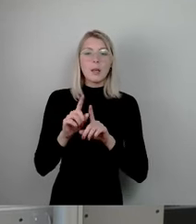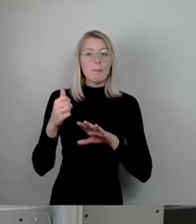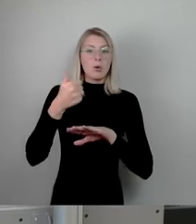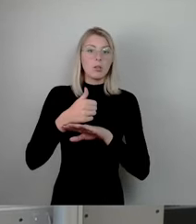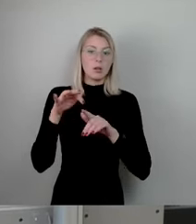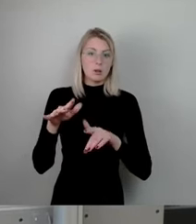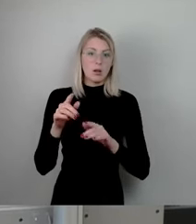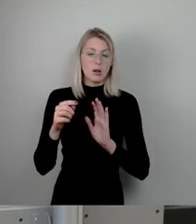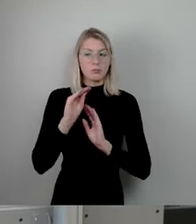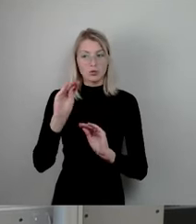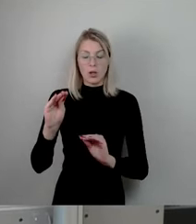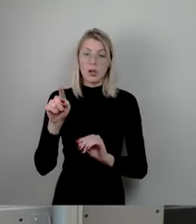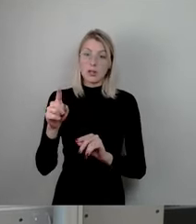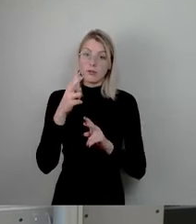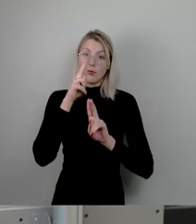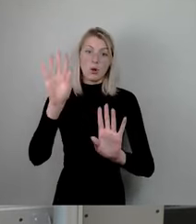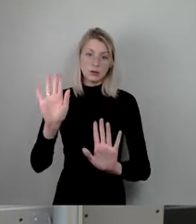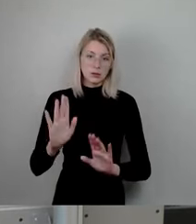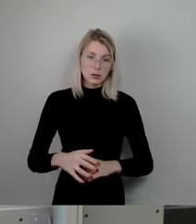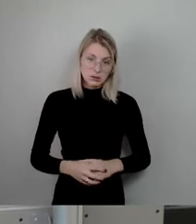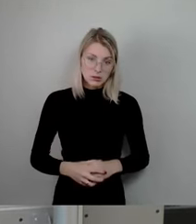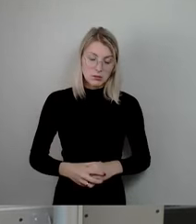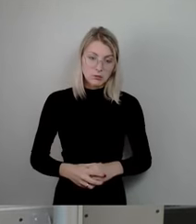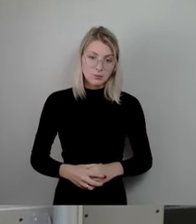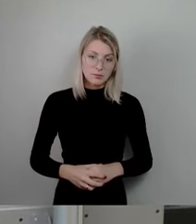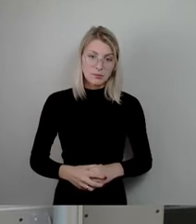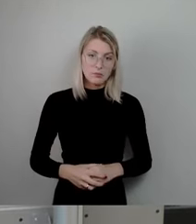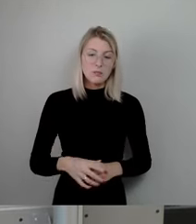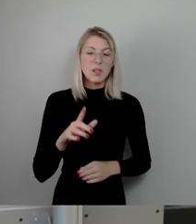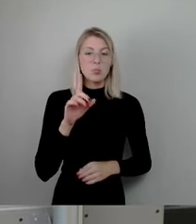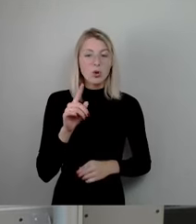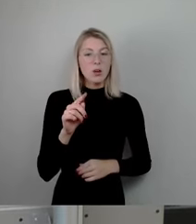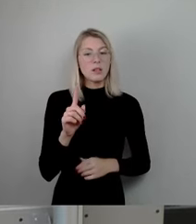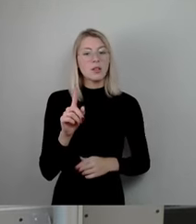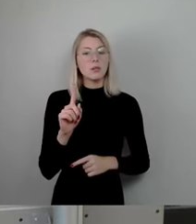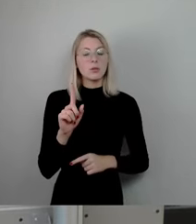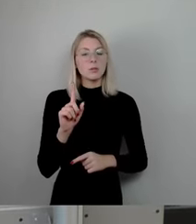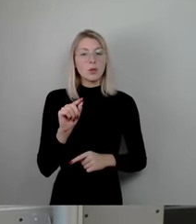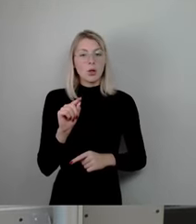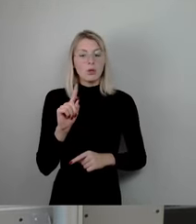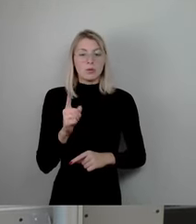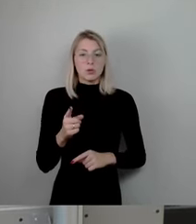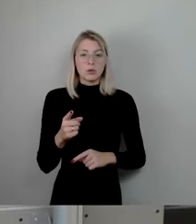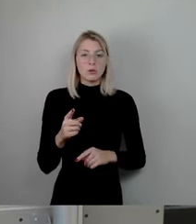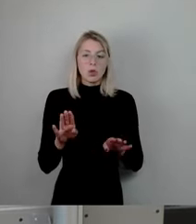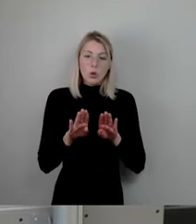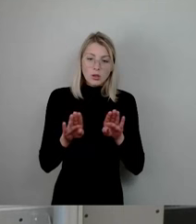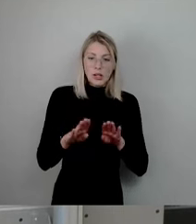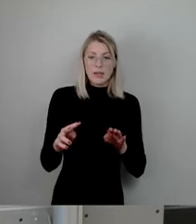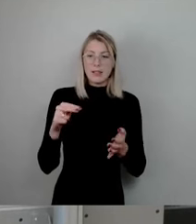in den Bestand sozusagen von Brücken mehr